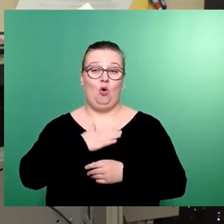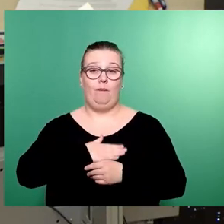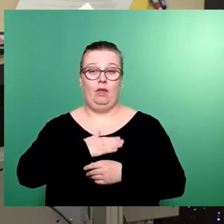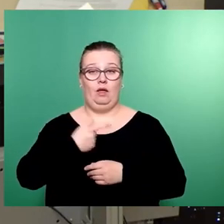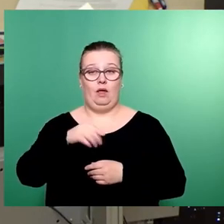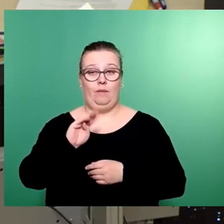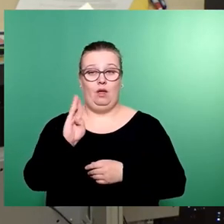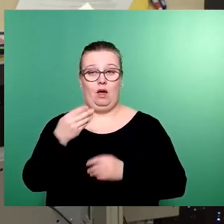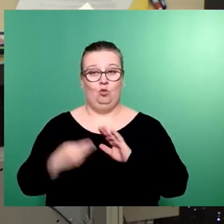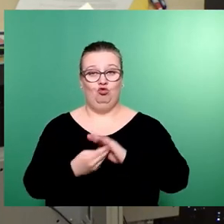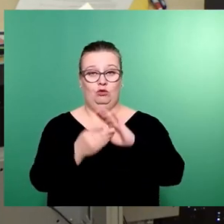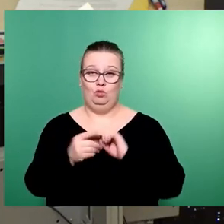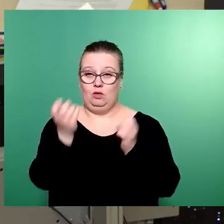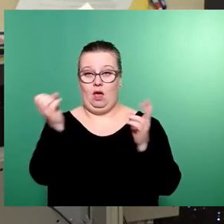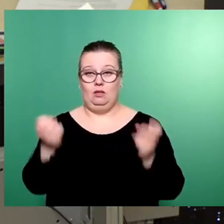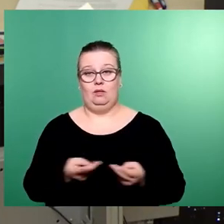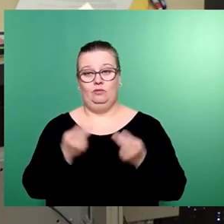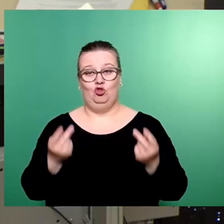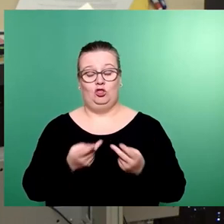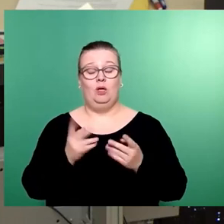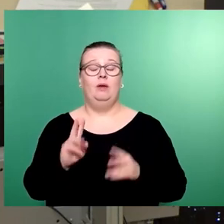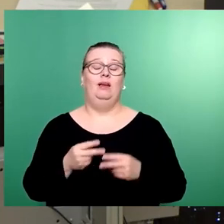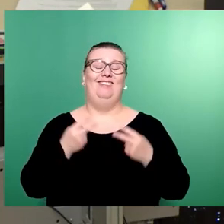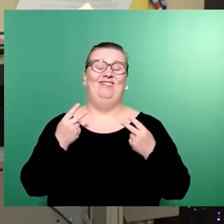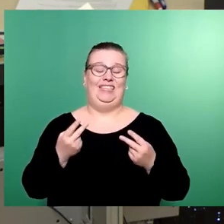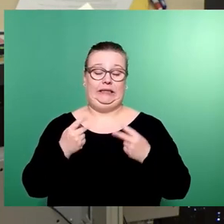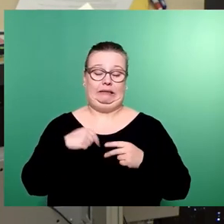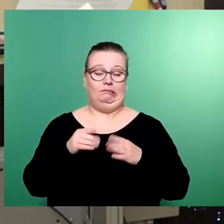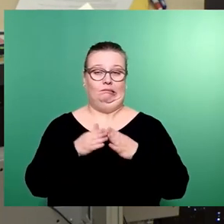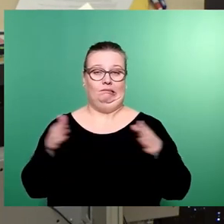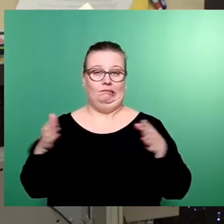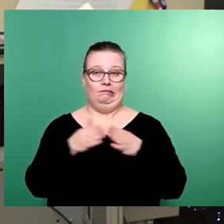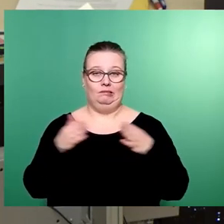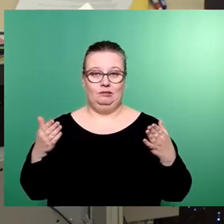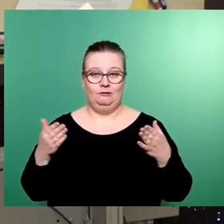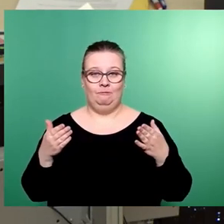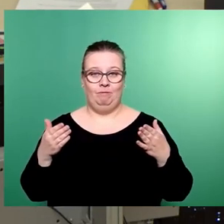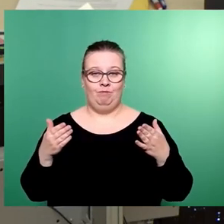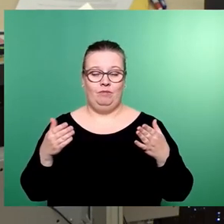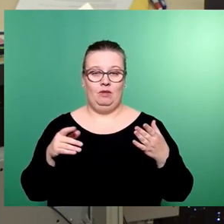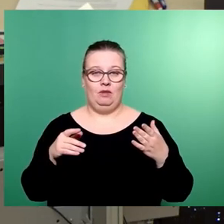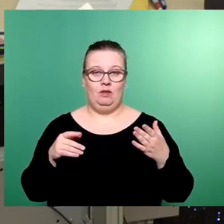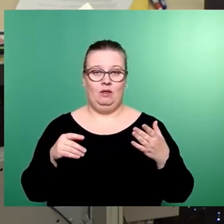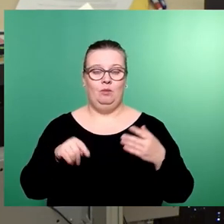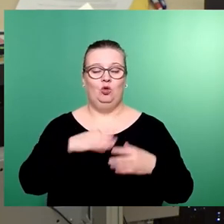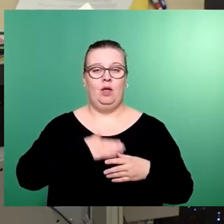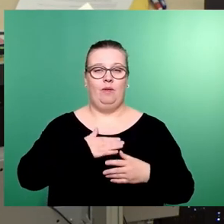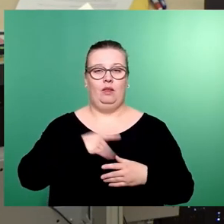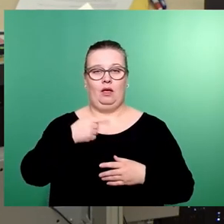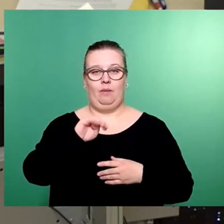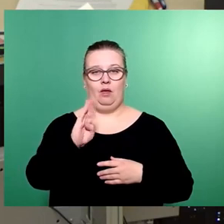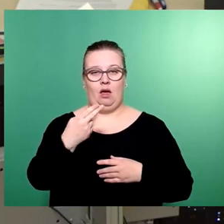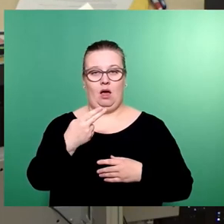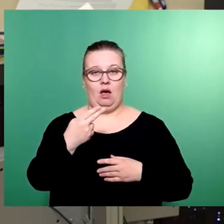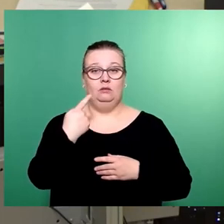gestützt werden. Die Stützung sollte allerdings in der Dimension ausfallen, dass die Bäder GmbH jetzt nicht